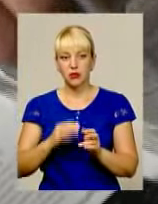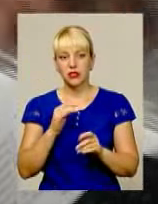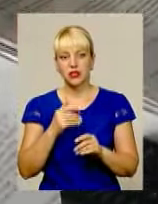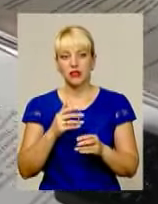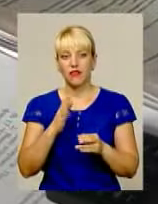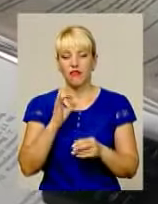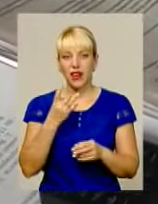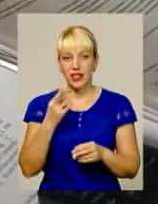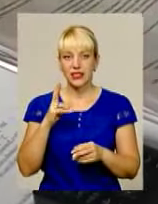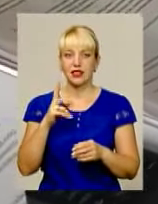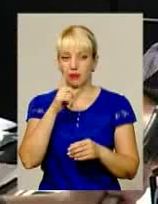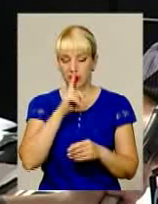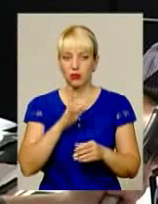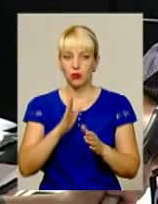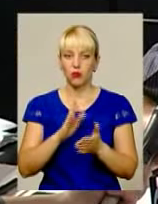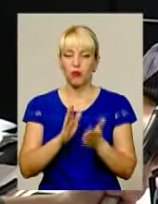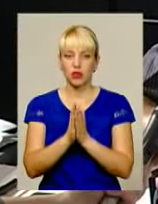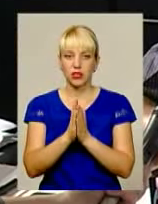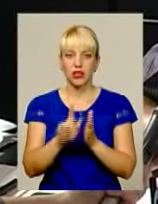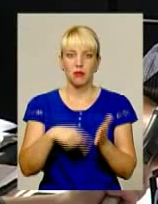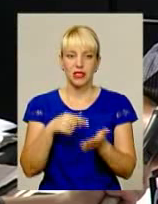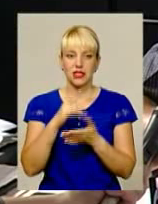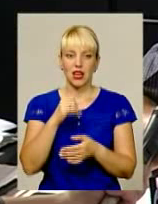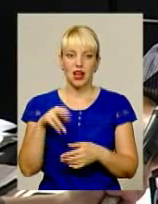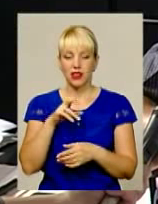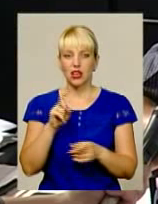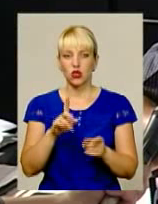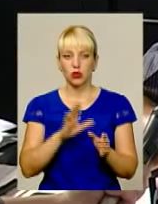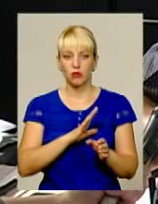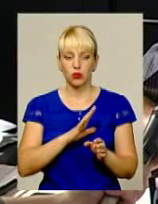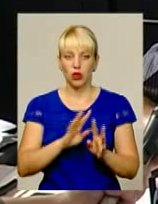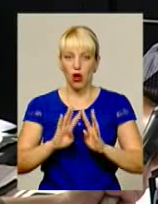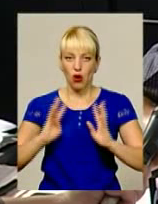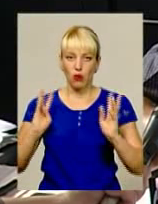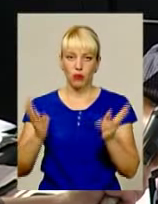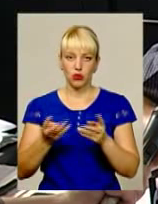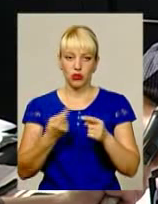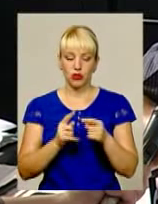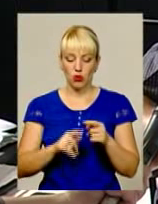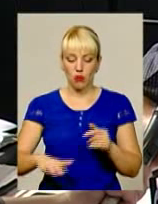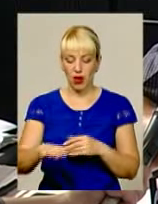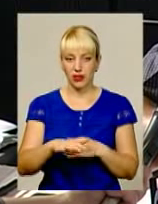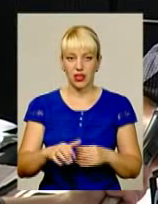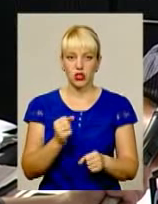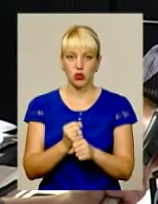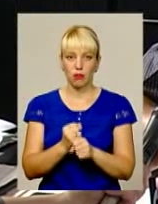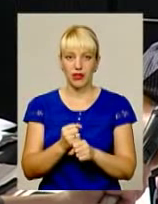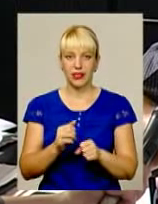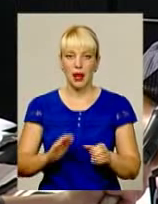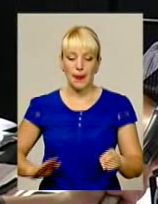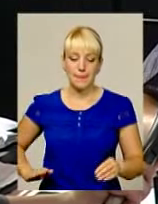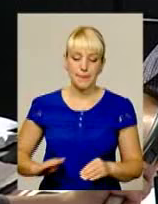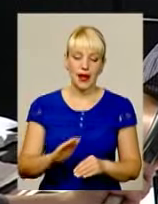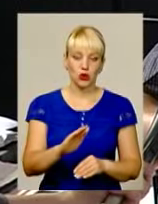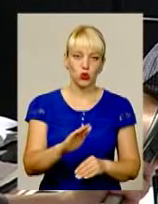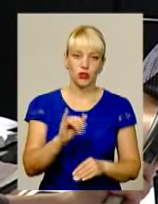просити міську раду, щоби провести облагородження цього майданчика, зробити пандус там і